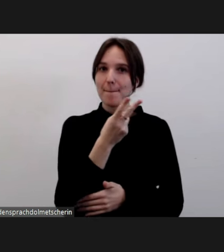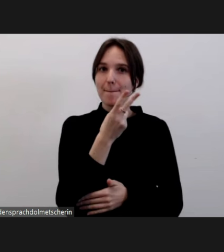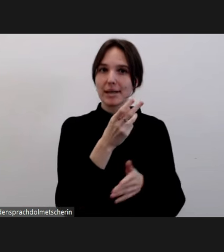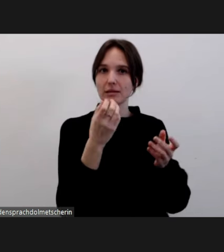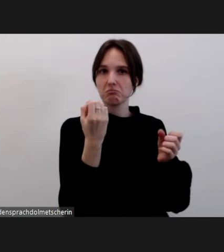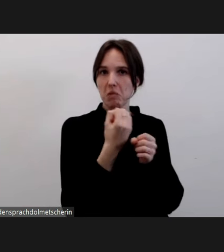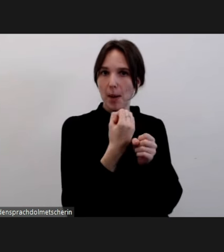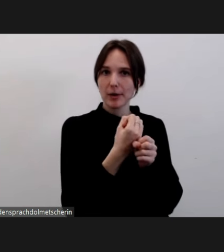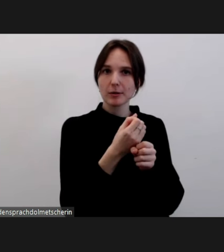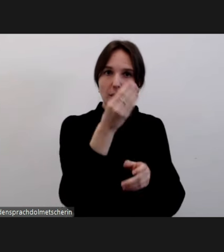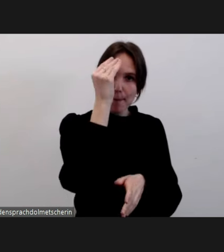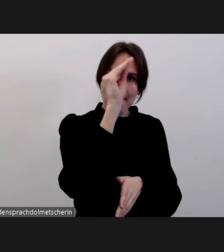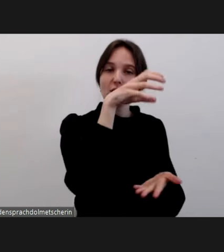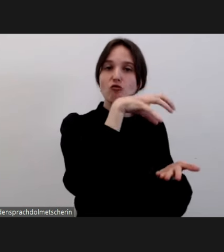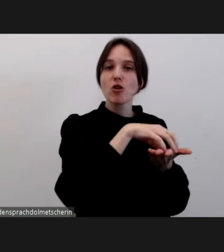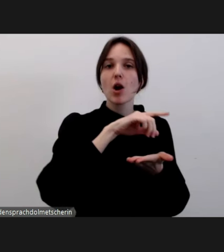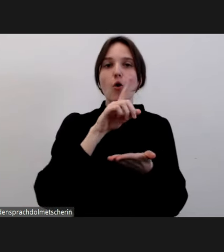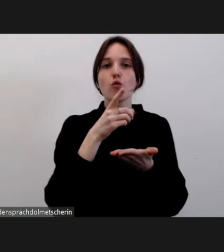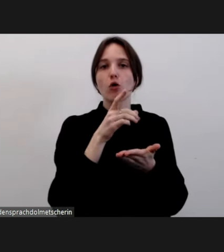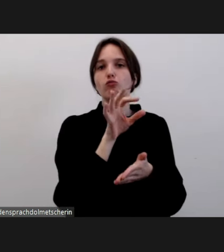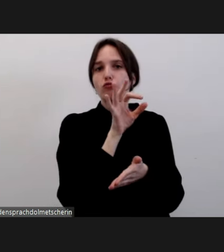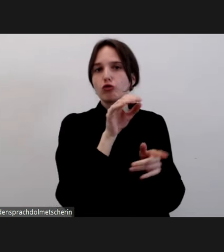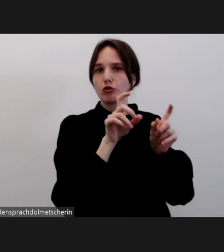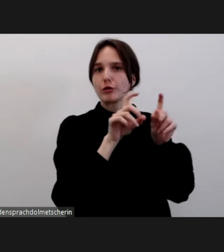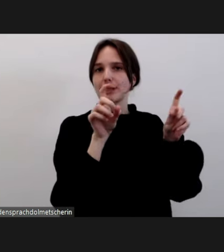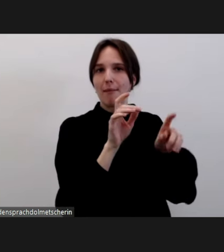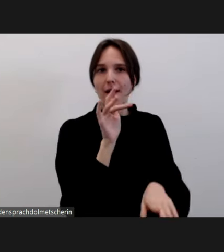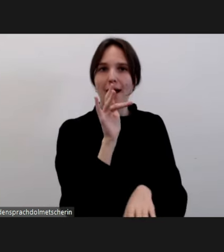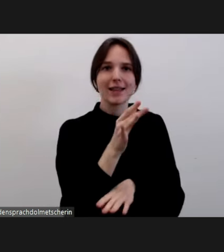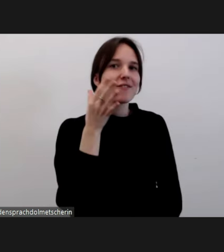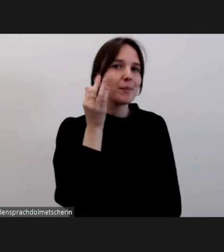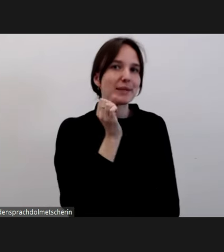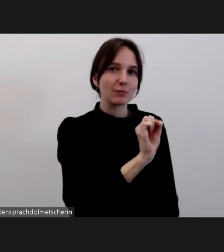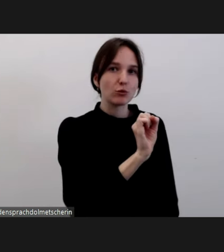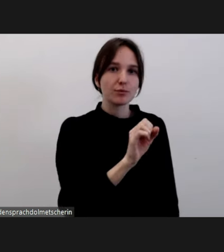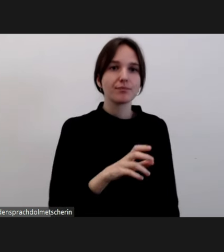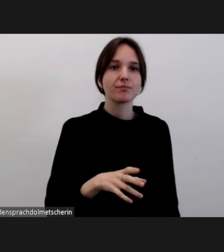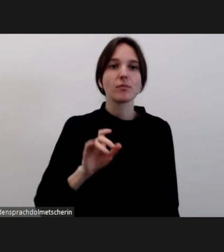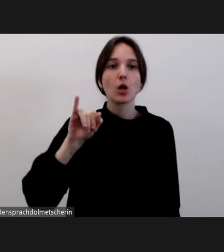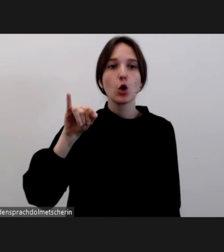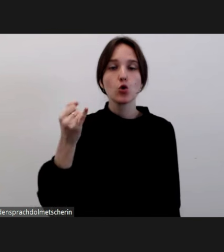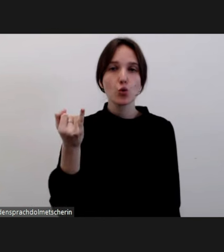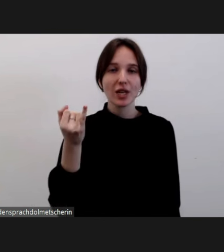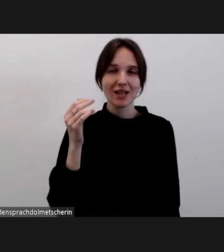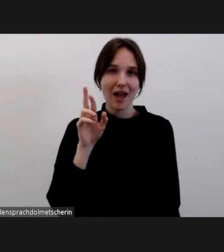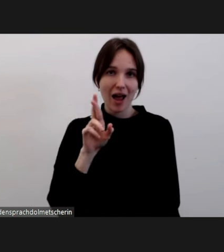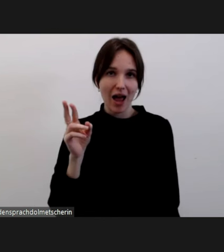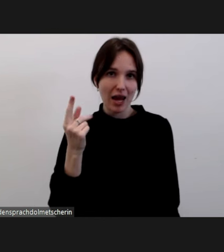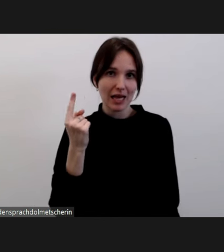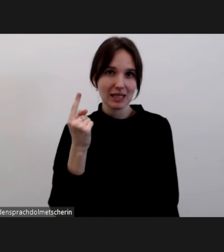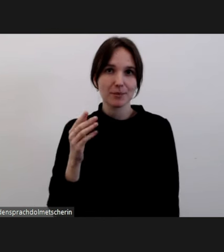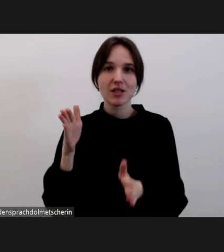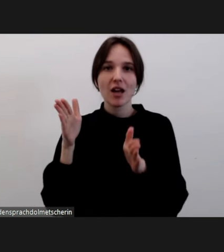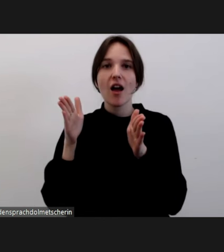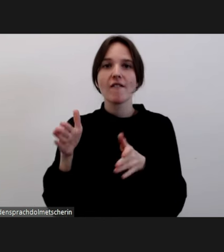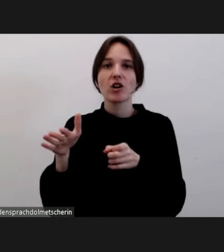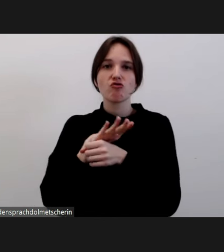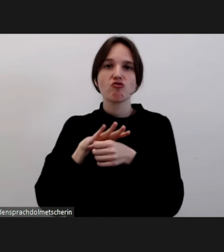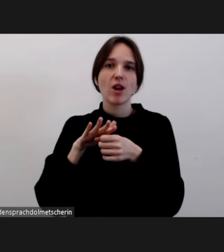und in der Meldestelle Antifeminismus. Judith Rahner ist die Leiterin der Fachstelle Gender,